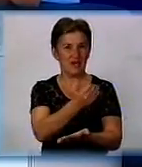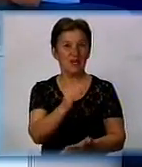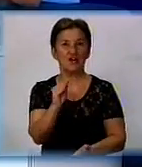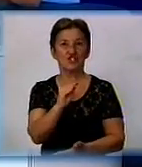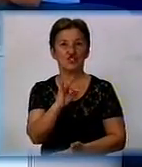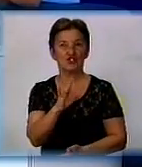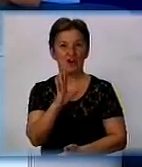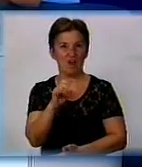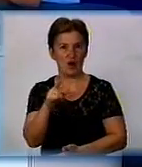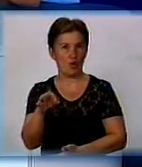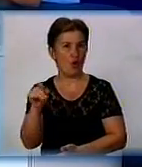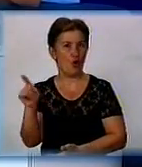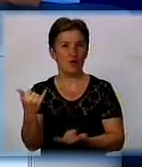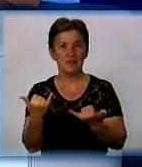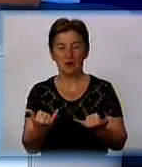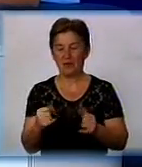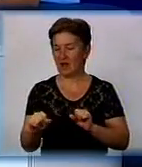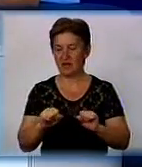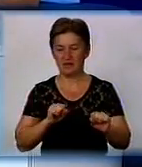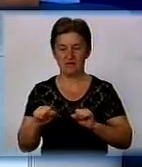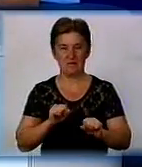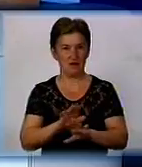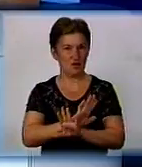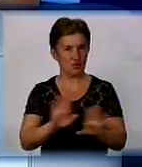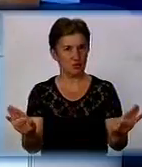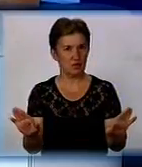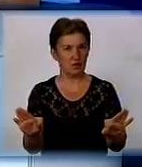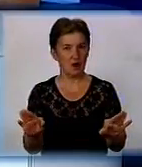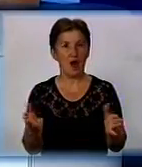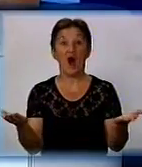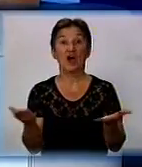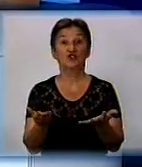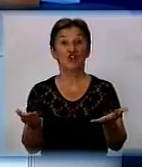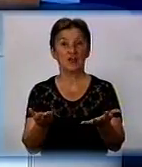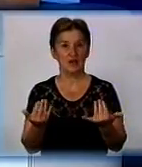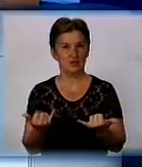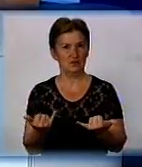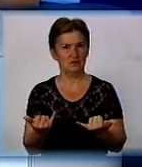він тепер сьогодні не керує цим підприємцем. Чі підприємства туди?